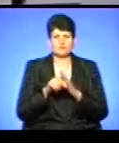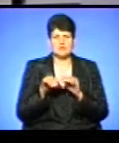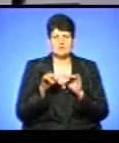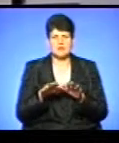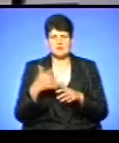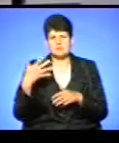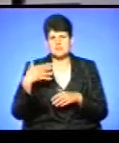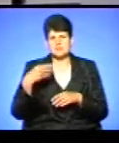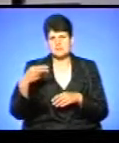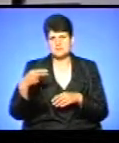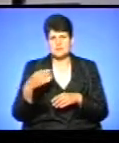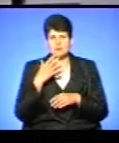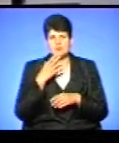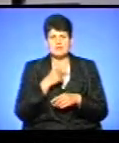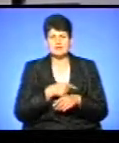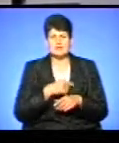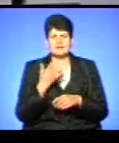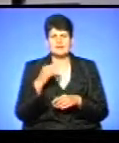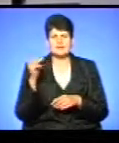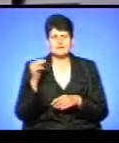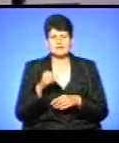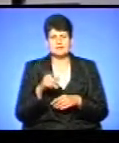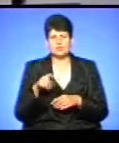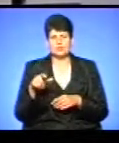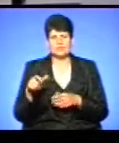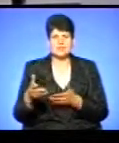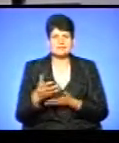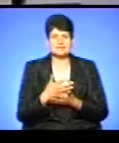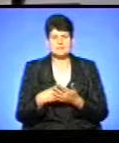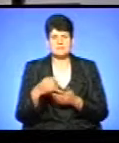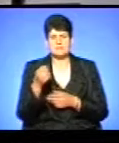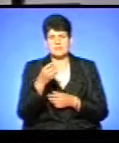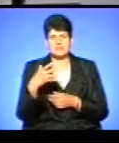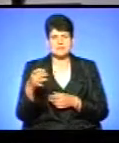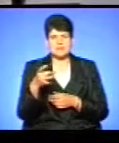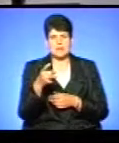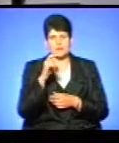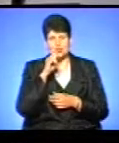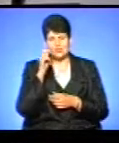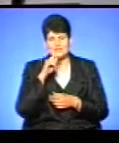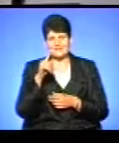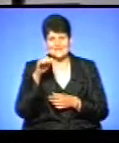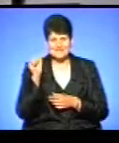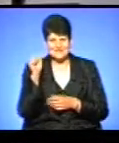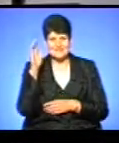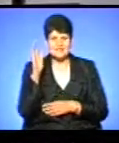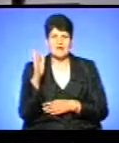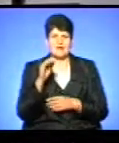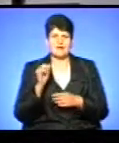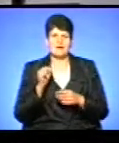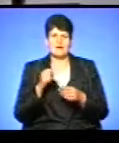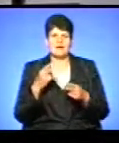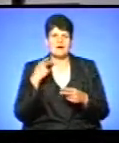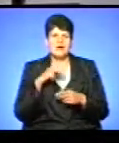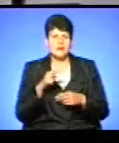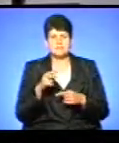підписів народних депутатів і кілька тисяч підписів громадян, зібраних у 15 регіонах України за арешт Медведчука. У